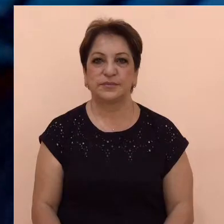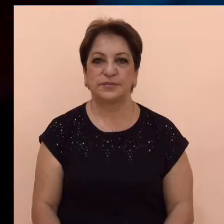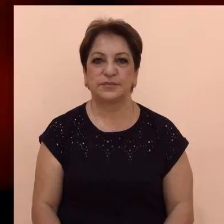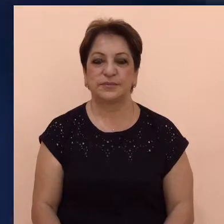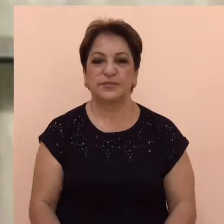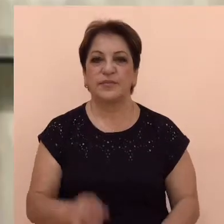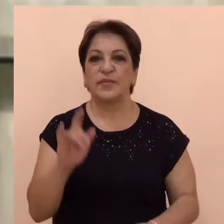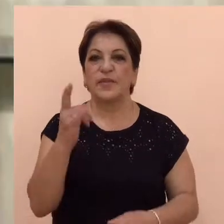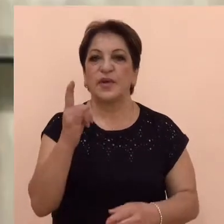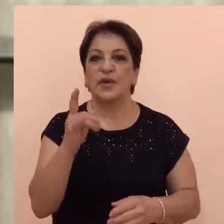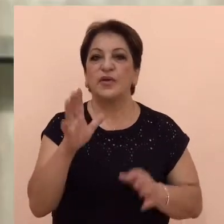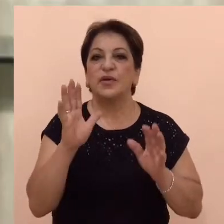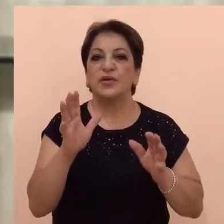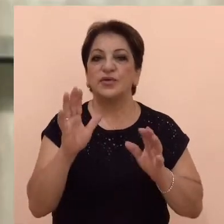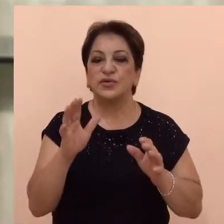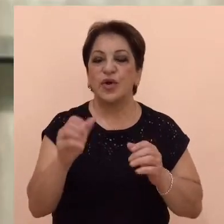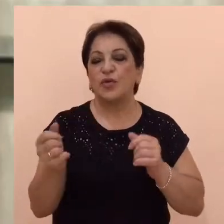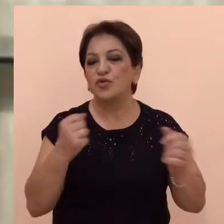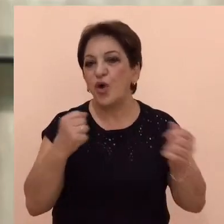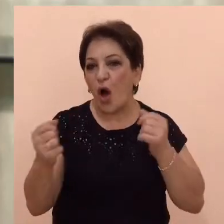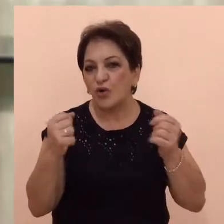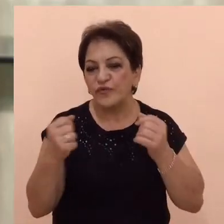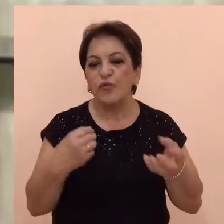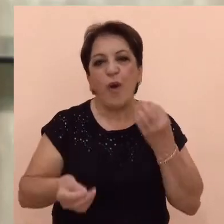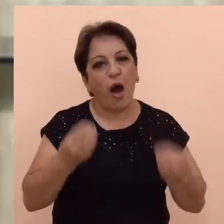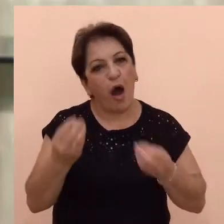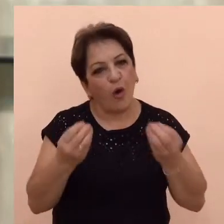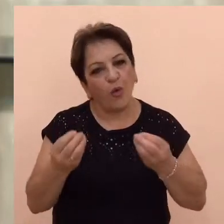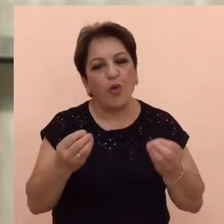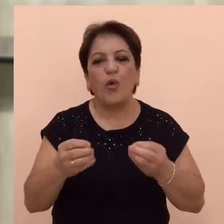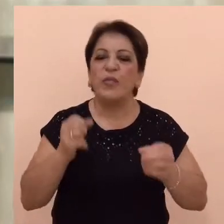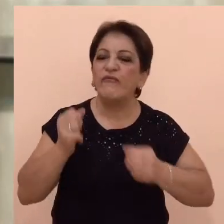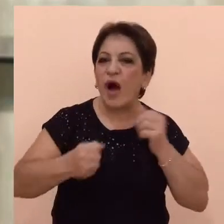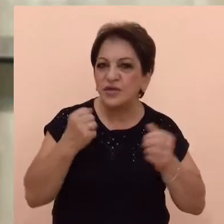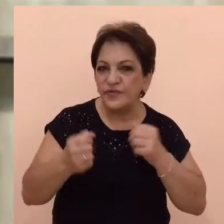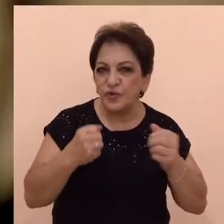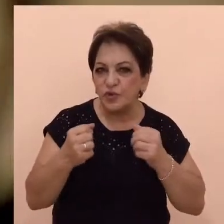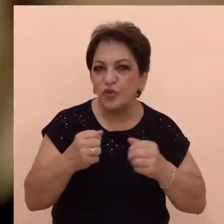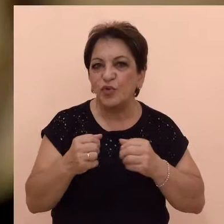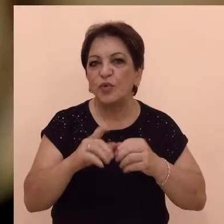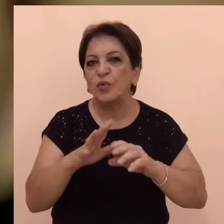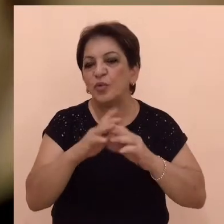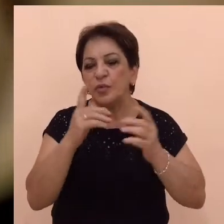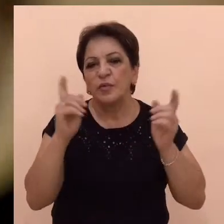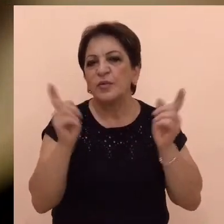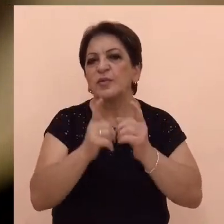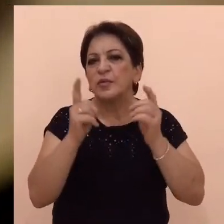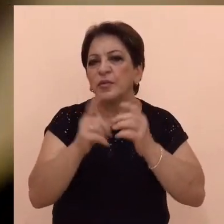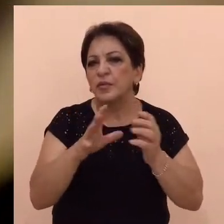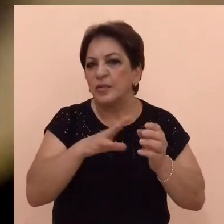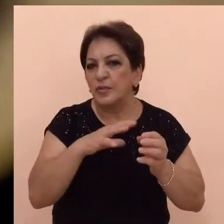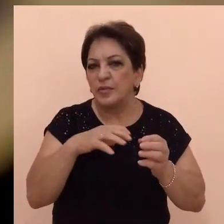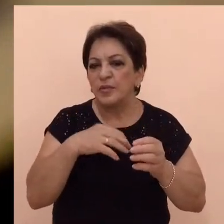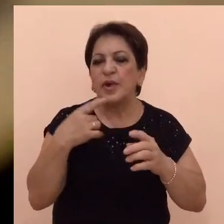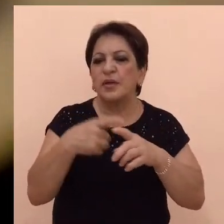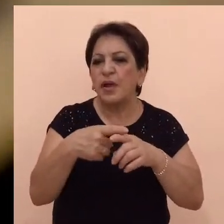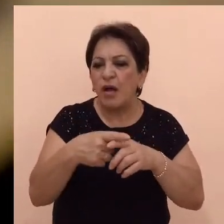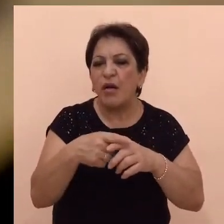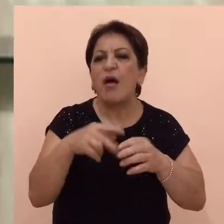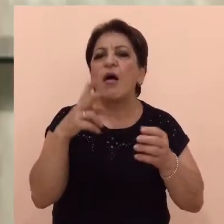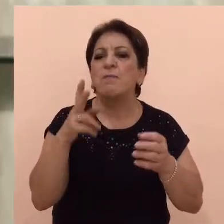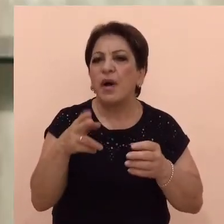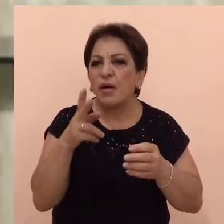Երեխաները շատ են շարժվում, խաղում, վազգզվում և առերակյանքում հանդիպող ինպիսի առերկաներ ինչպիսիք են դանակը, մկրատը,